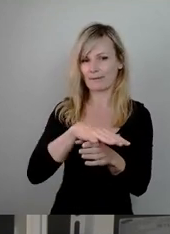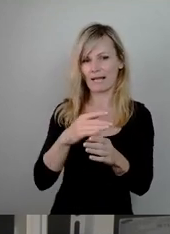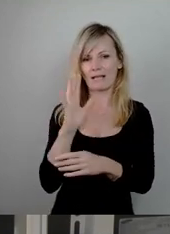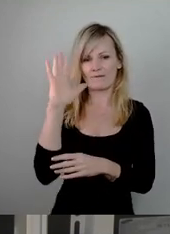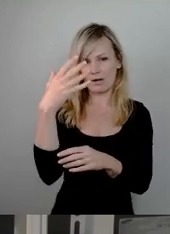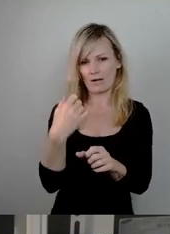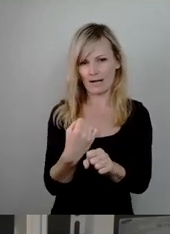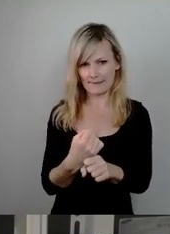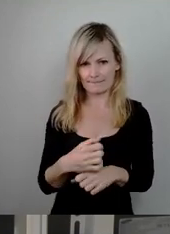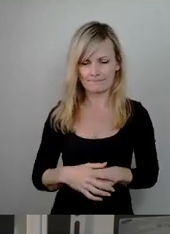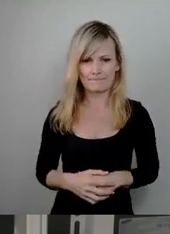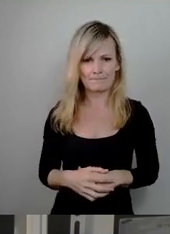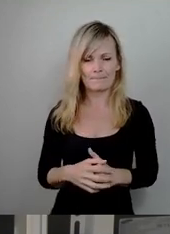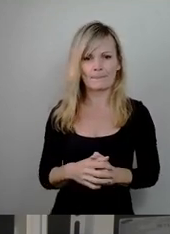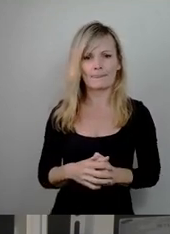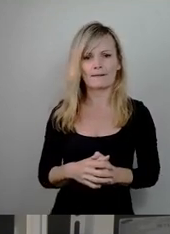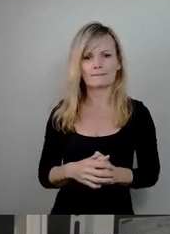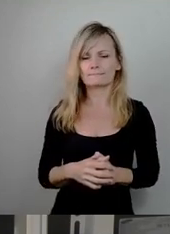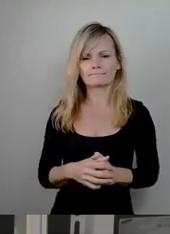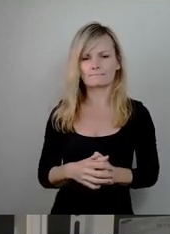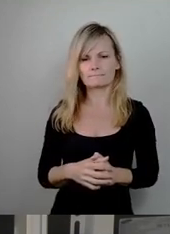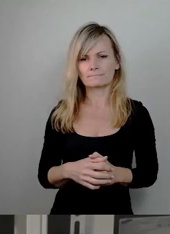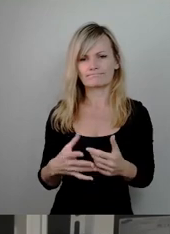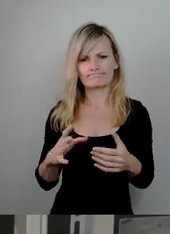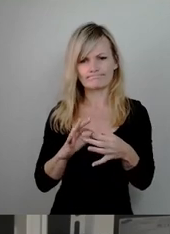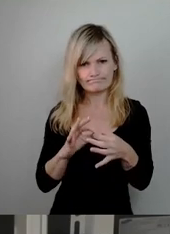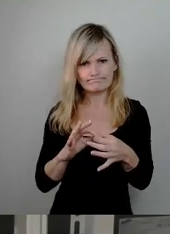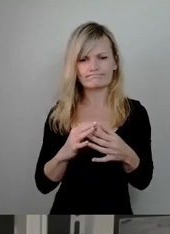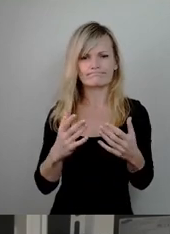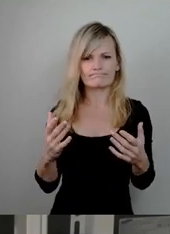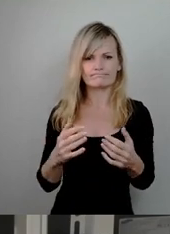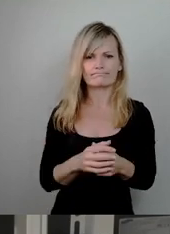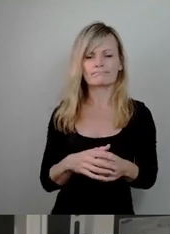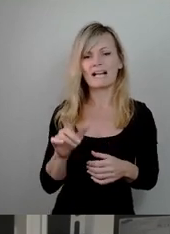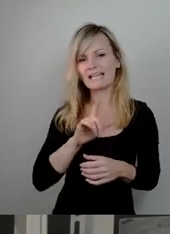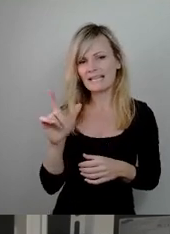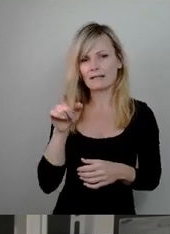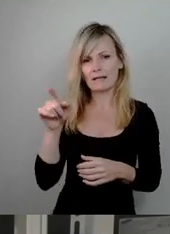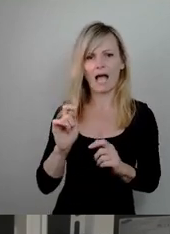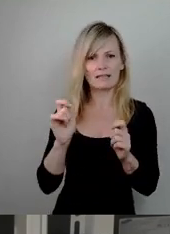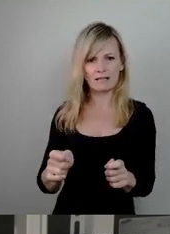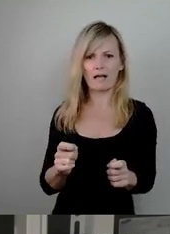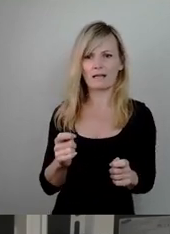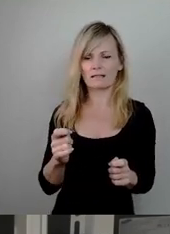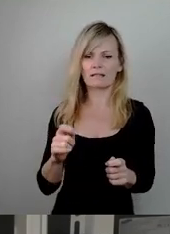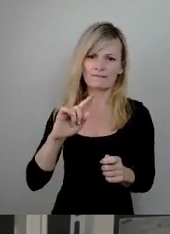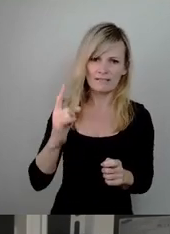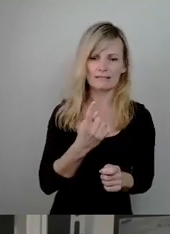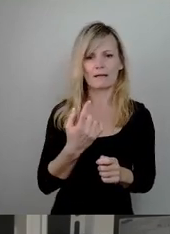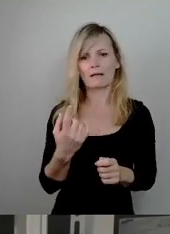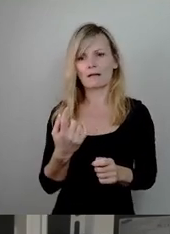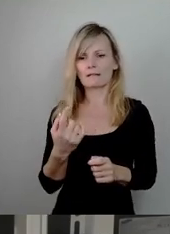Ich will auch noch mal gar nicht so darauf rumhacken, dass die Linke mal wieder einen Antrag bringt mit dem Motto, wir haben hier eine schöne Idee,